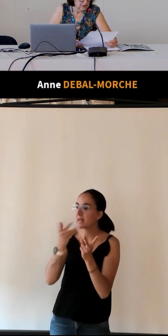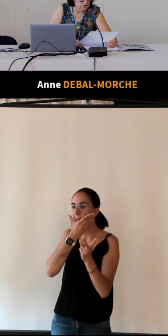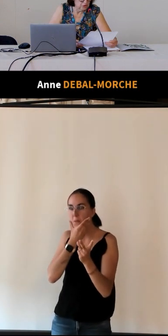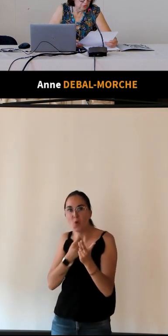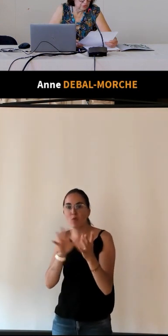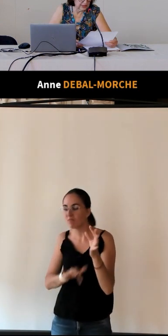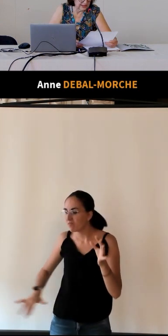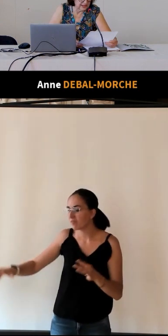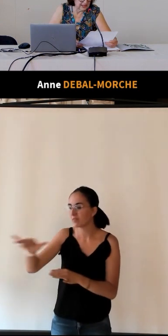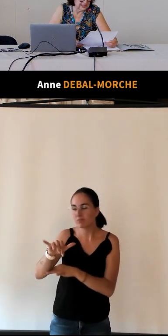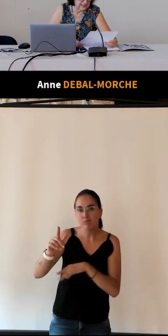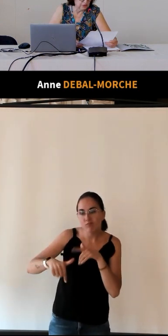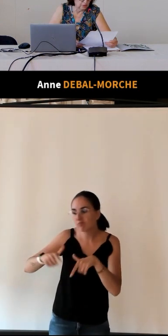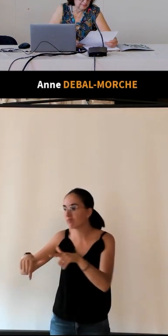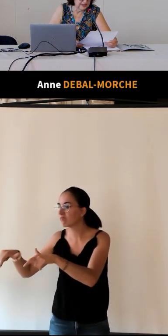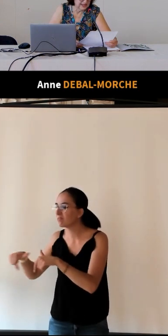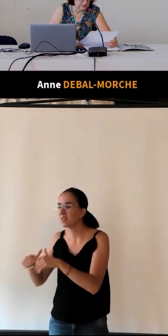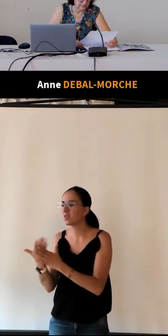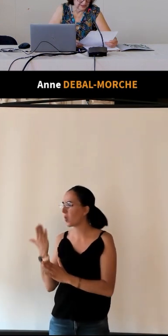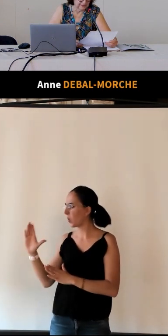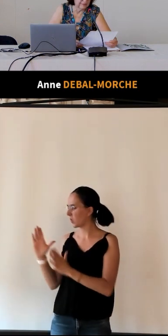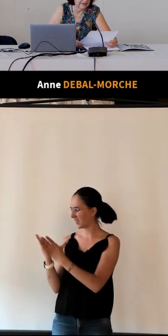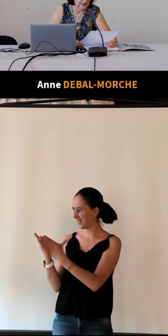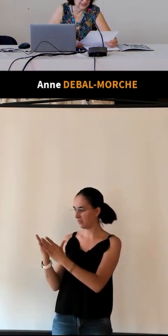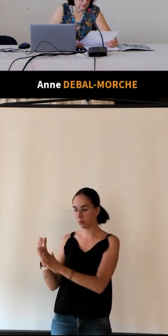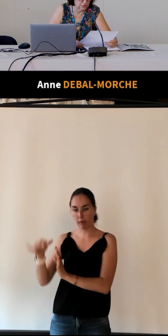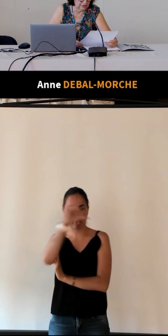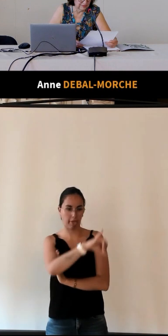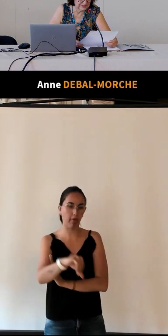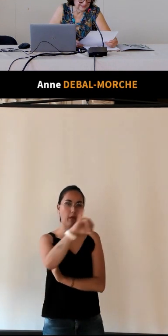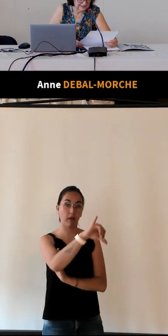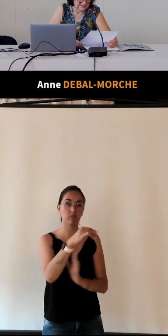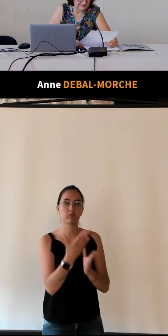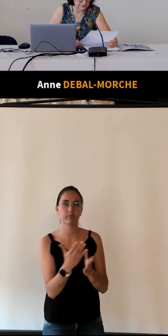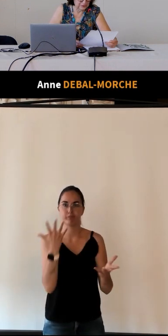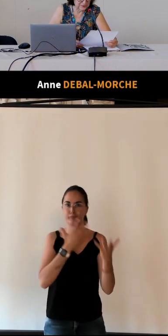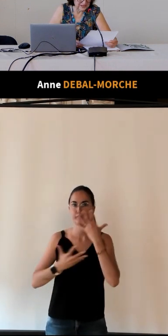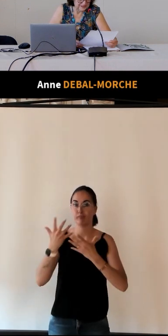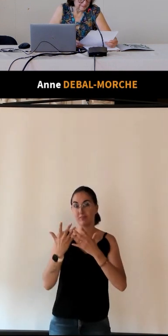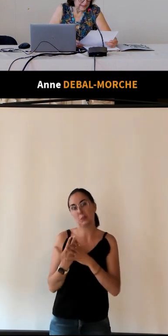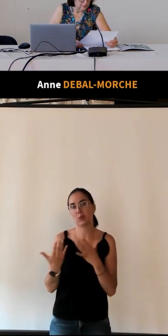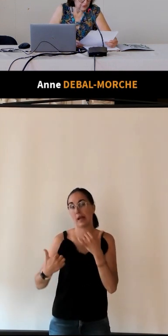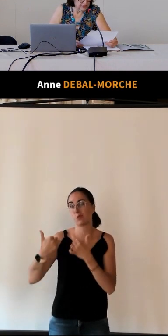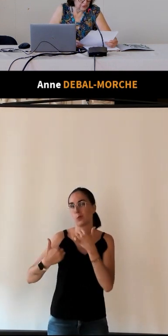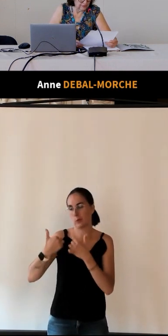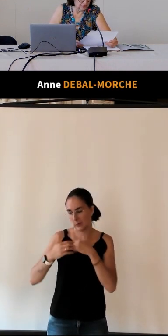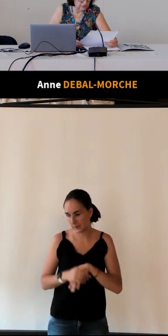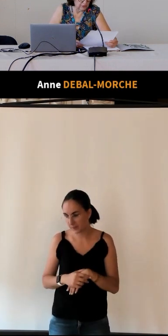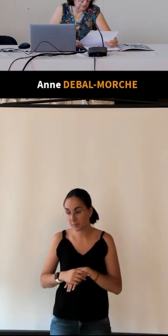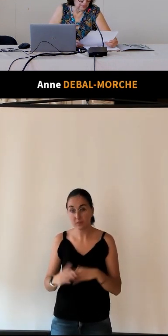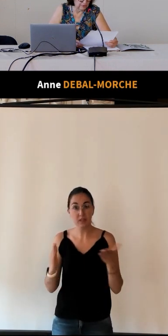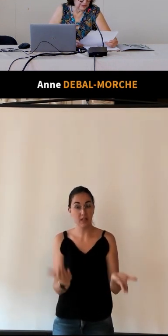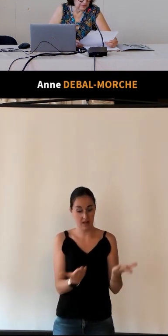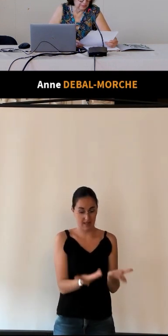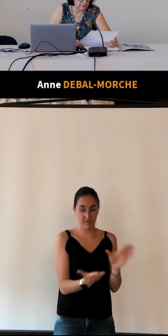sans recourir à des guides qui les trompent et les exploitent. Il y déjà la concurrence avec d'autres guides. Munis de ce volume,